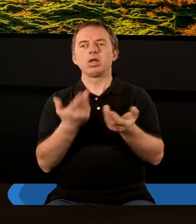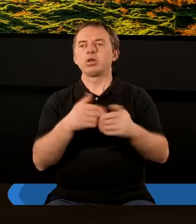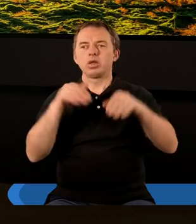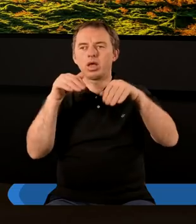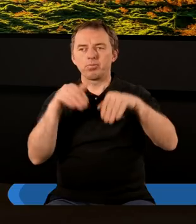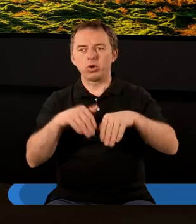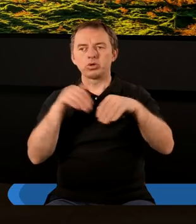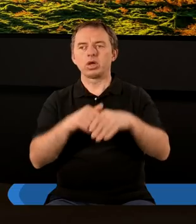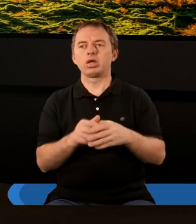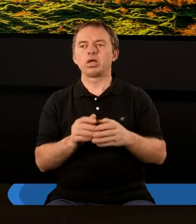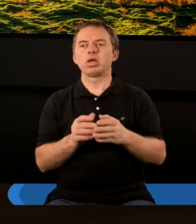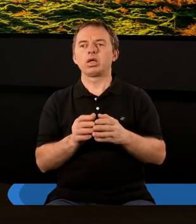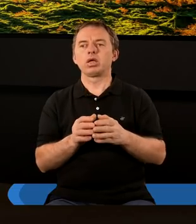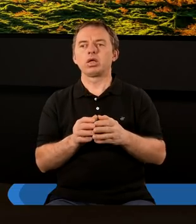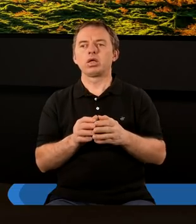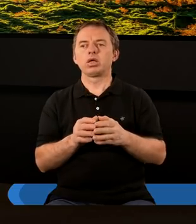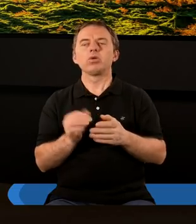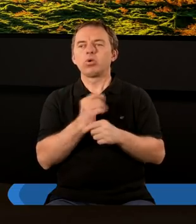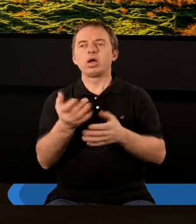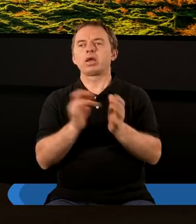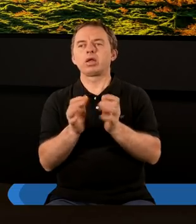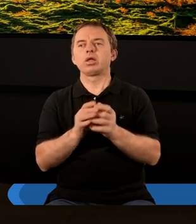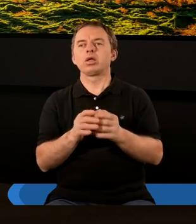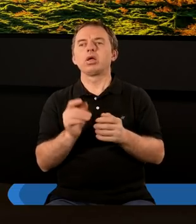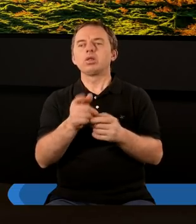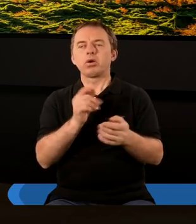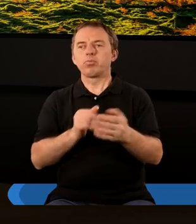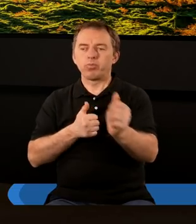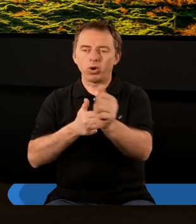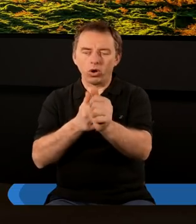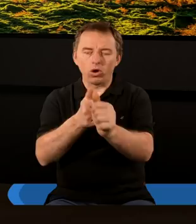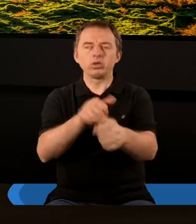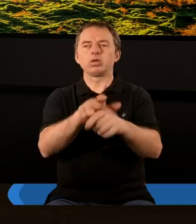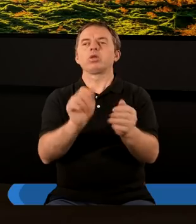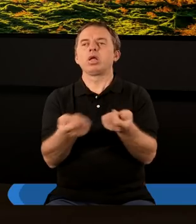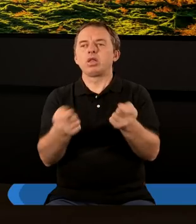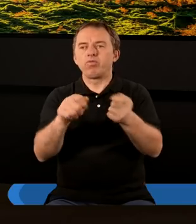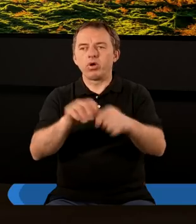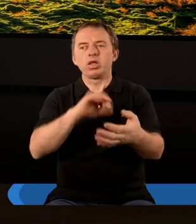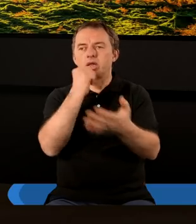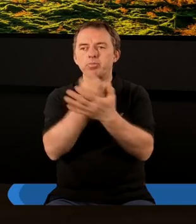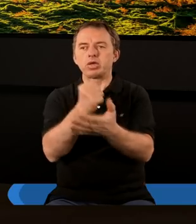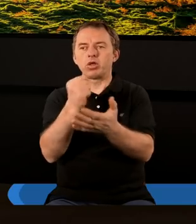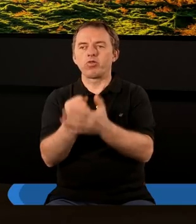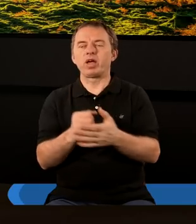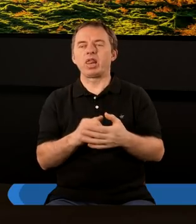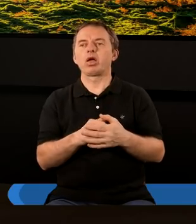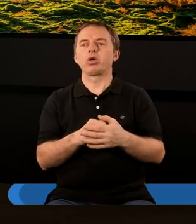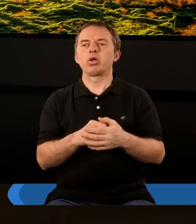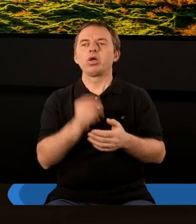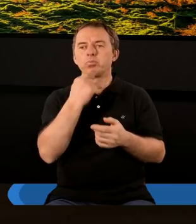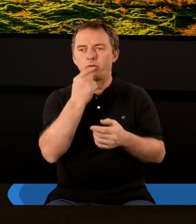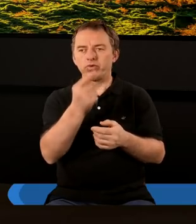może nie może z różnych racji nie może po prostu podejść nawet do tego zwoju, prawda? Zapieczętowanego. Zobaczcie, że